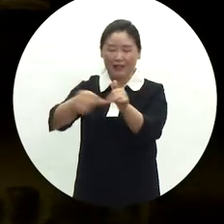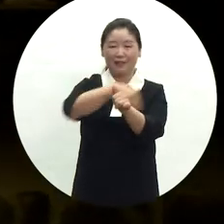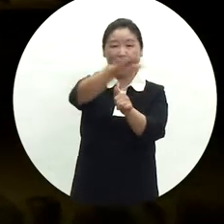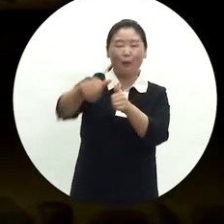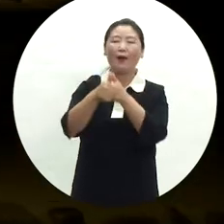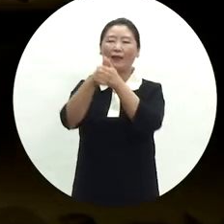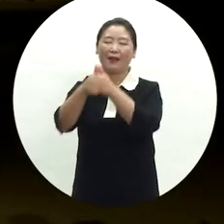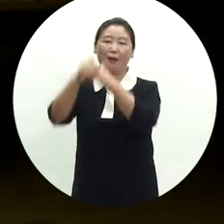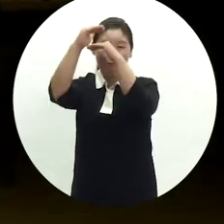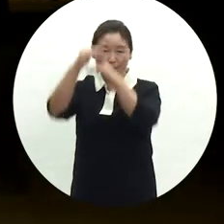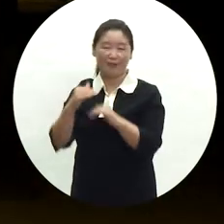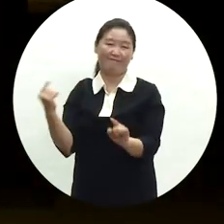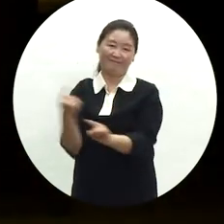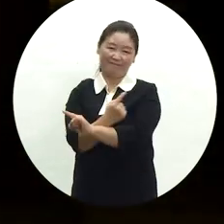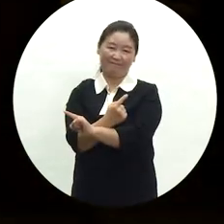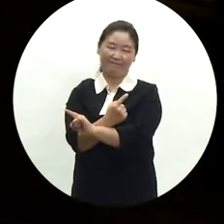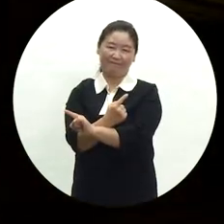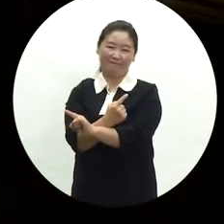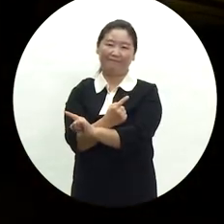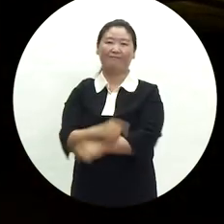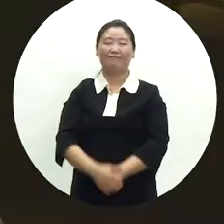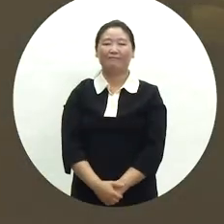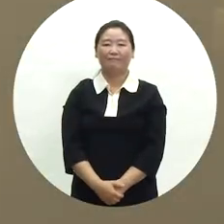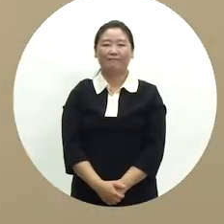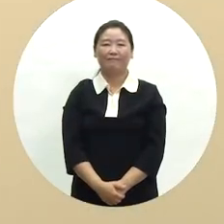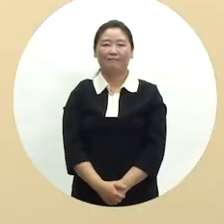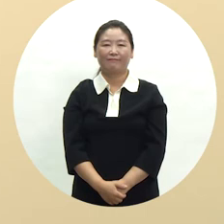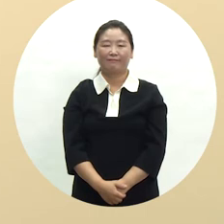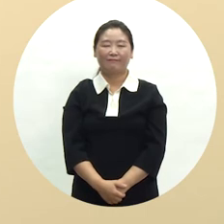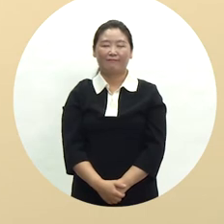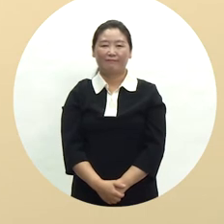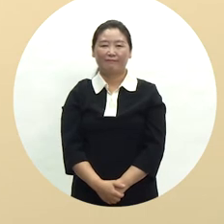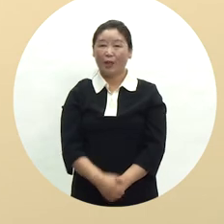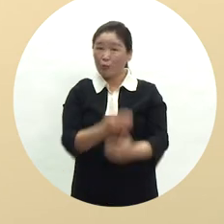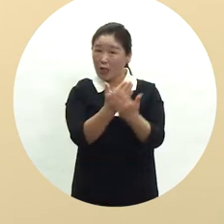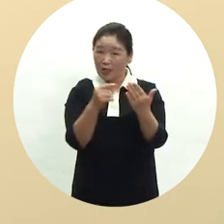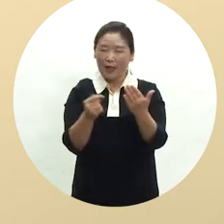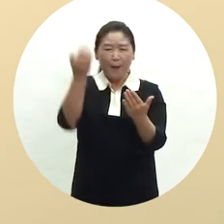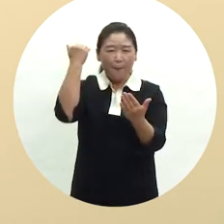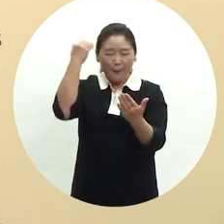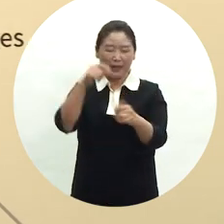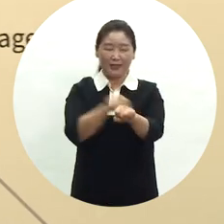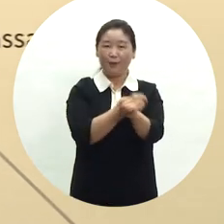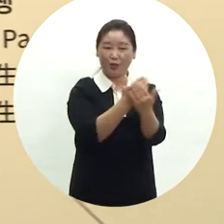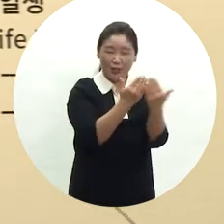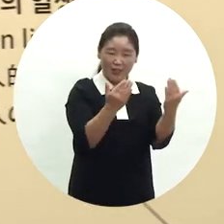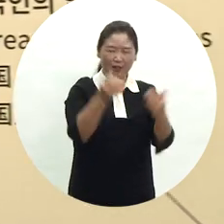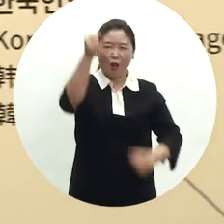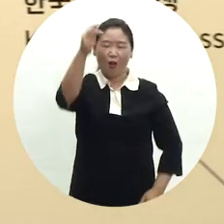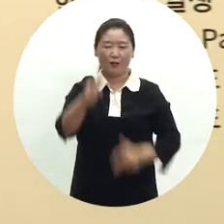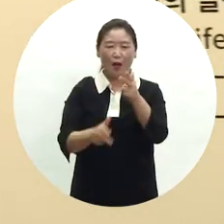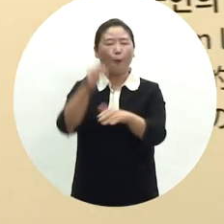유연성이 더해진 전시라고 할 수 있습니다. 상설 전시는 그동안의 특별전이나 여러